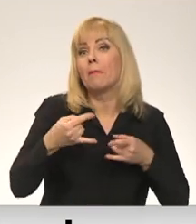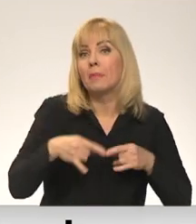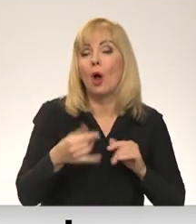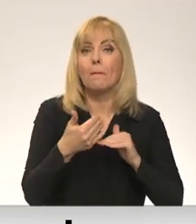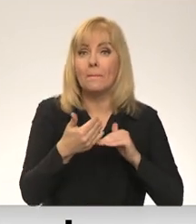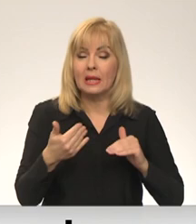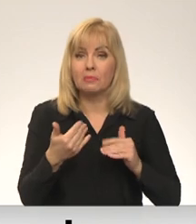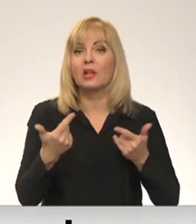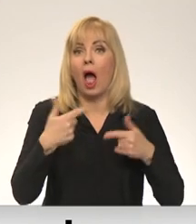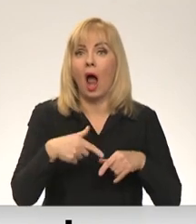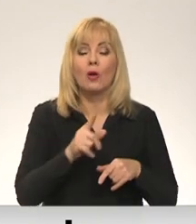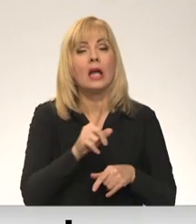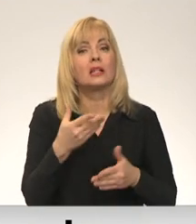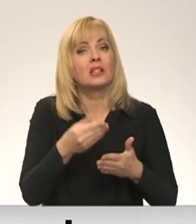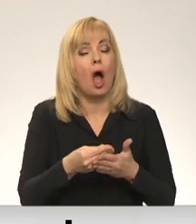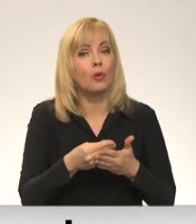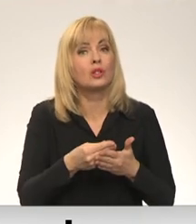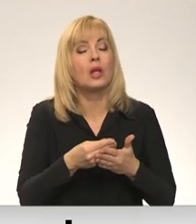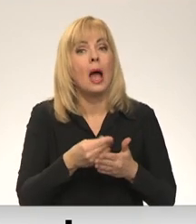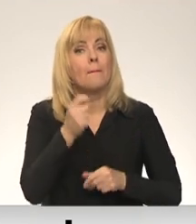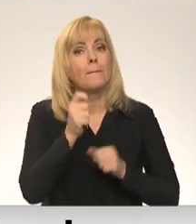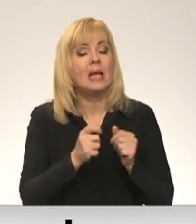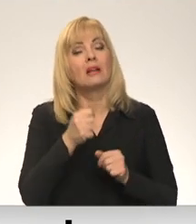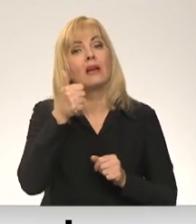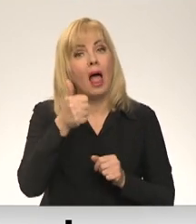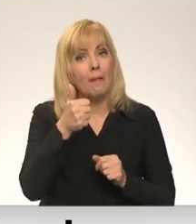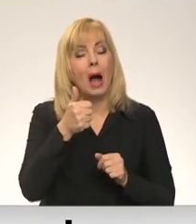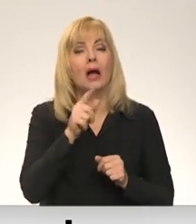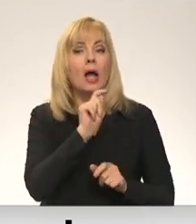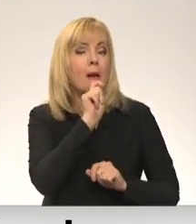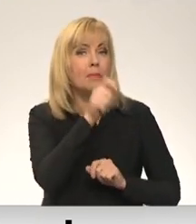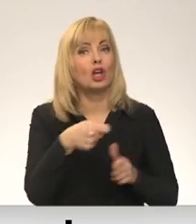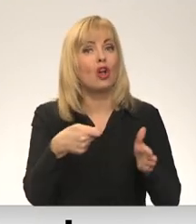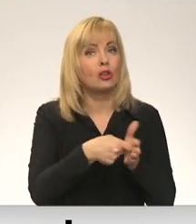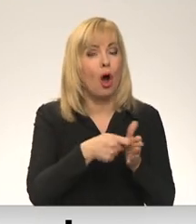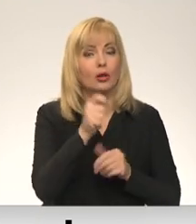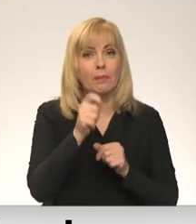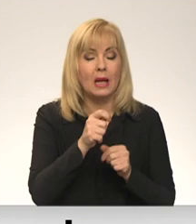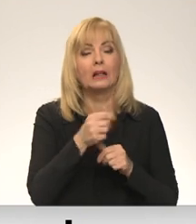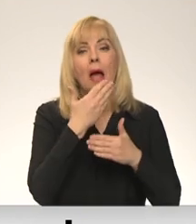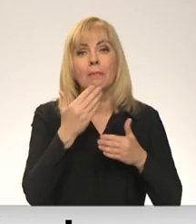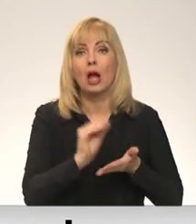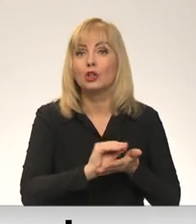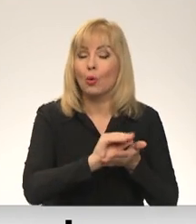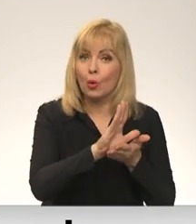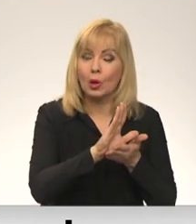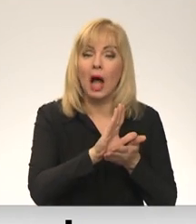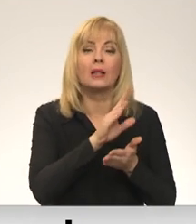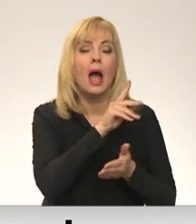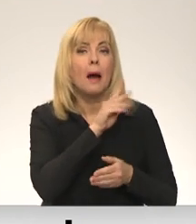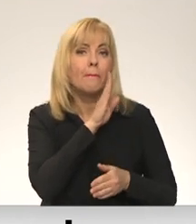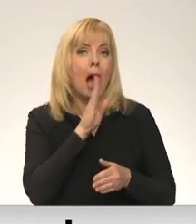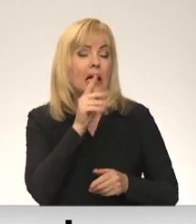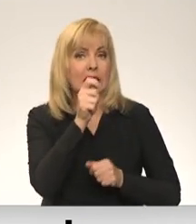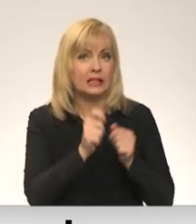pirms laika, ir savs piens. Labāka alternatīva ir donorpiens, ko beidzot sāks uzkrāt arī Mātes piena bankā,